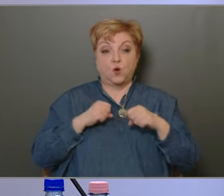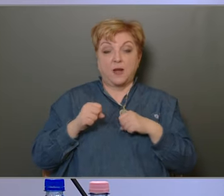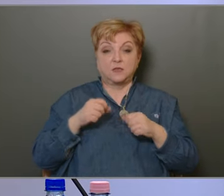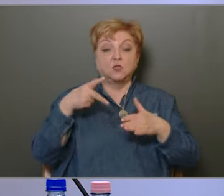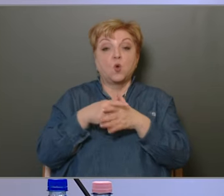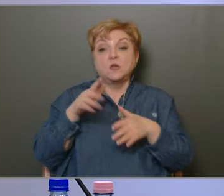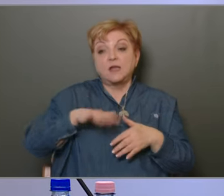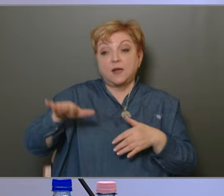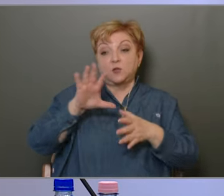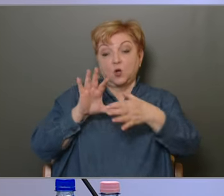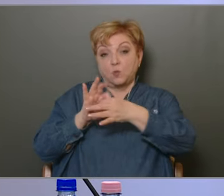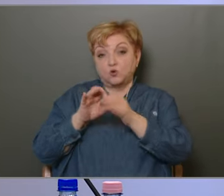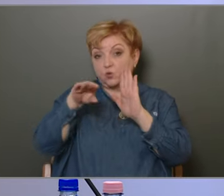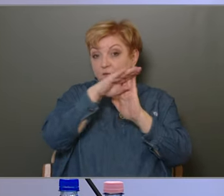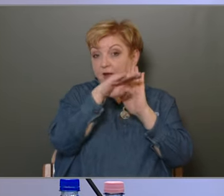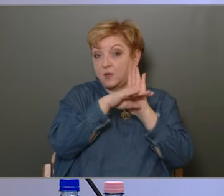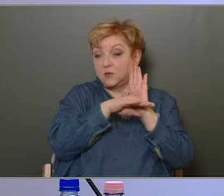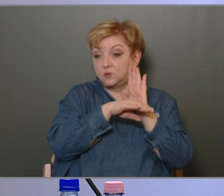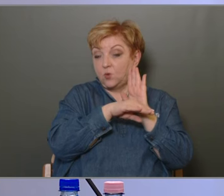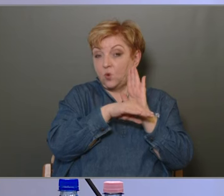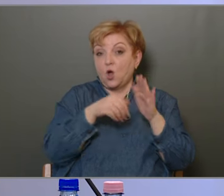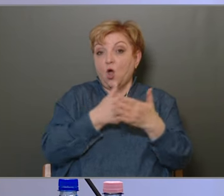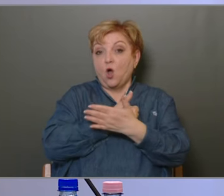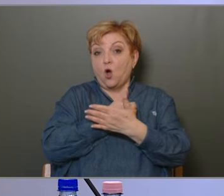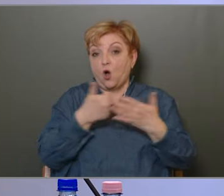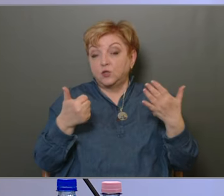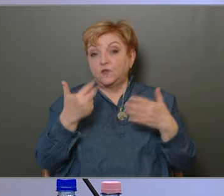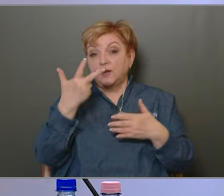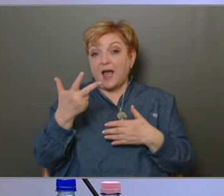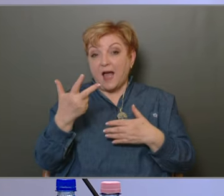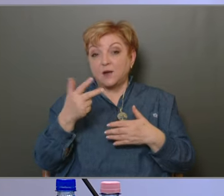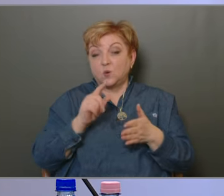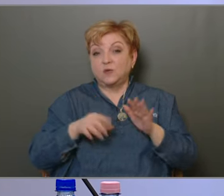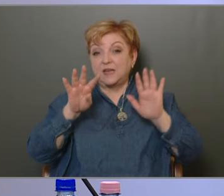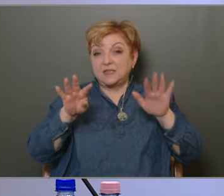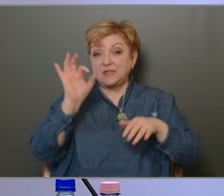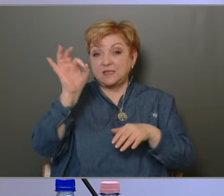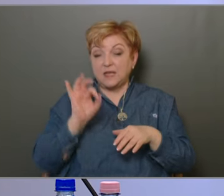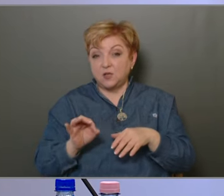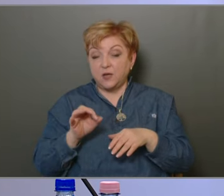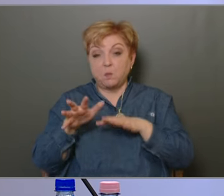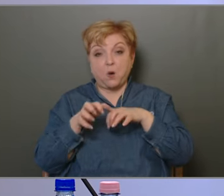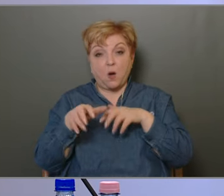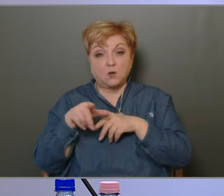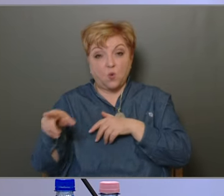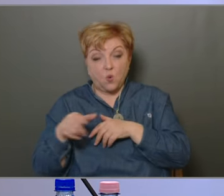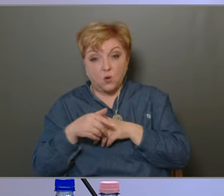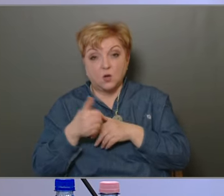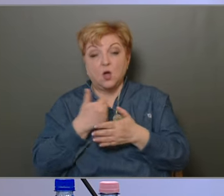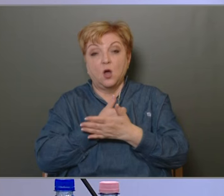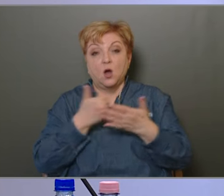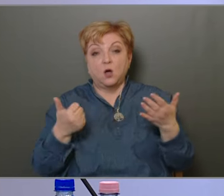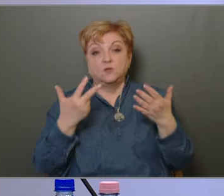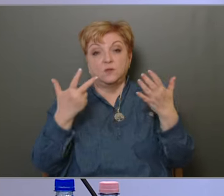közterületekhez kapcsoló feladatok 63,9%-os, a parkok játszóterek közör területek 68